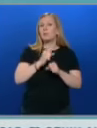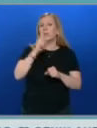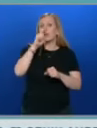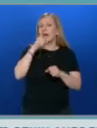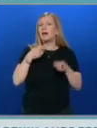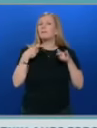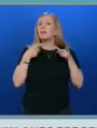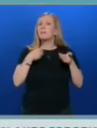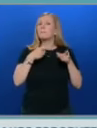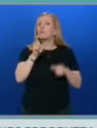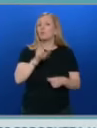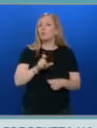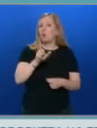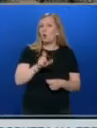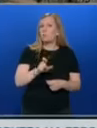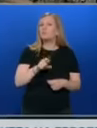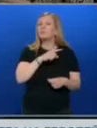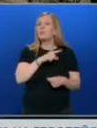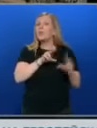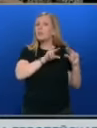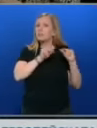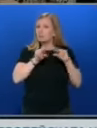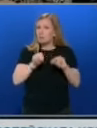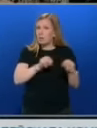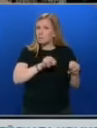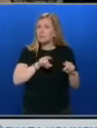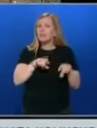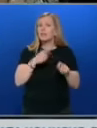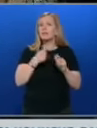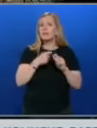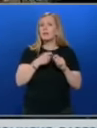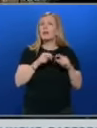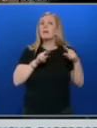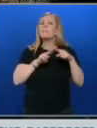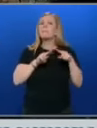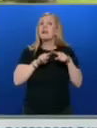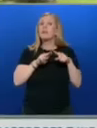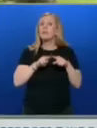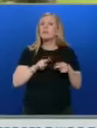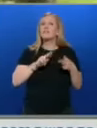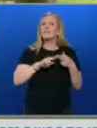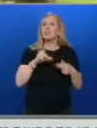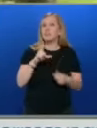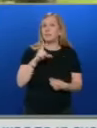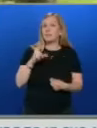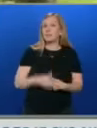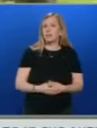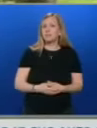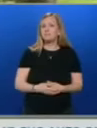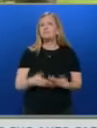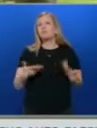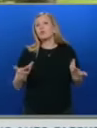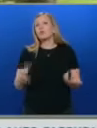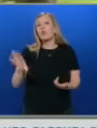прокурорската колегия да вземе такова решение и казват, че това трябва да направи пленумът на Висшия съдебен съвет. Ами, защото който